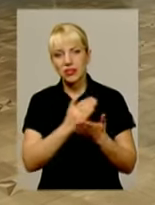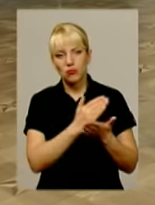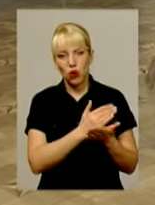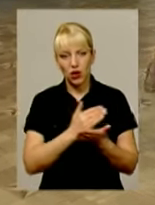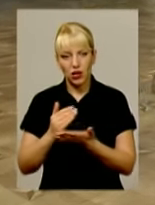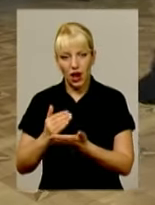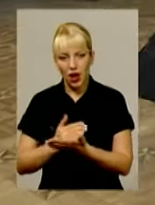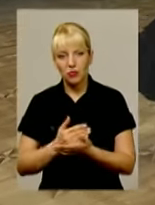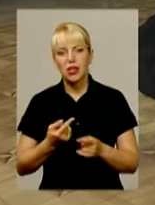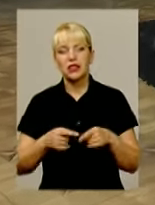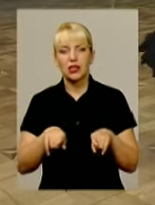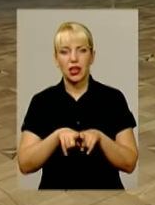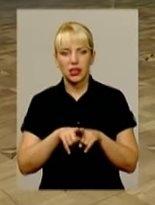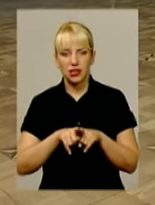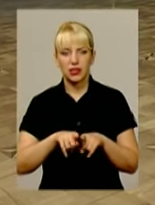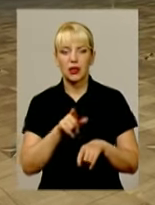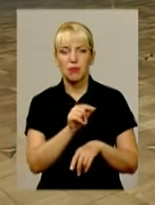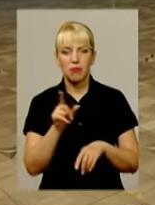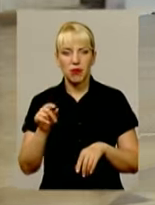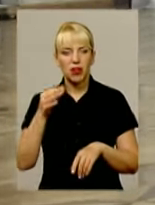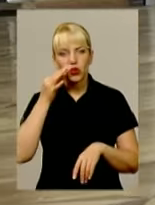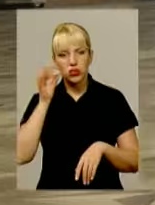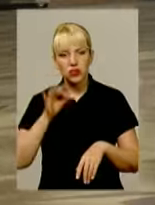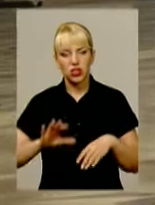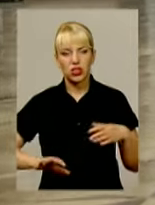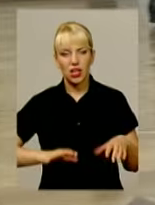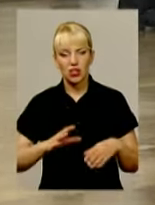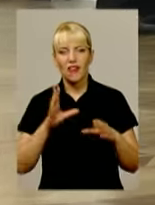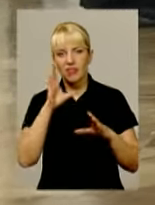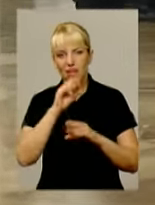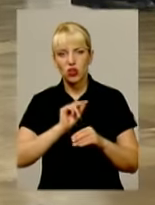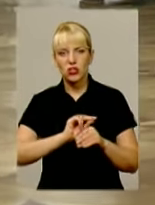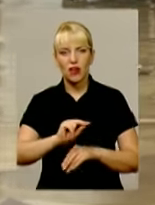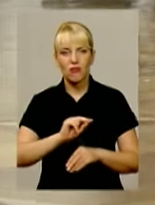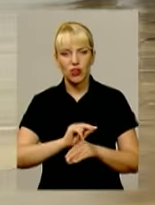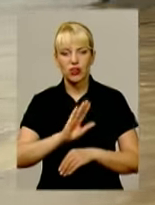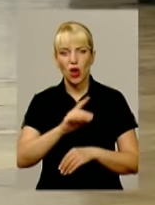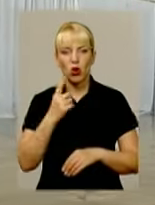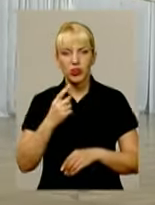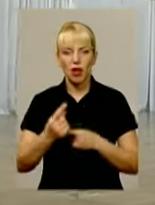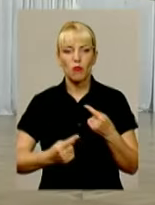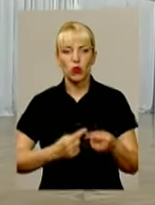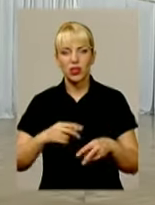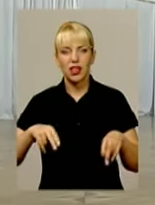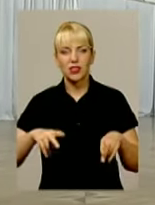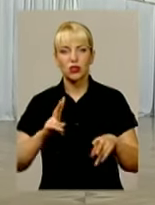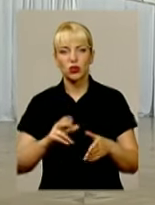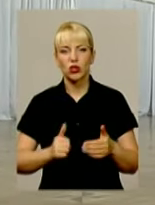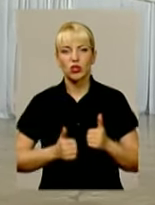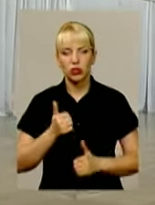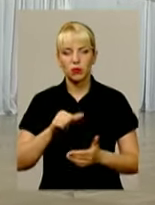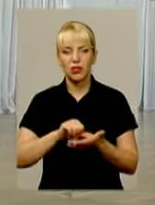досягла таких вершин на танцювальному Олімпі. Адже досвідченим тренерам клубу вдалося виховати не одне покоління танцівників, які гідно представляли і